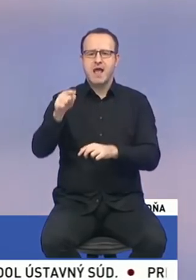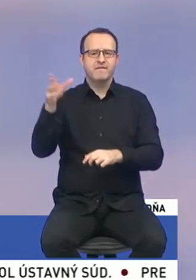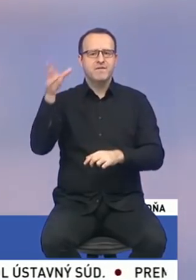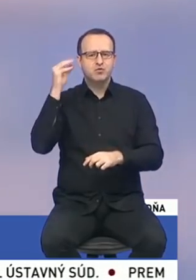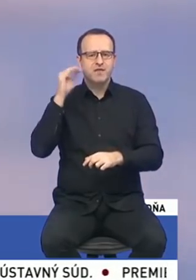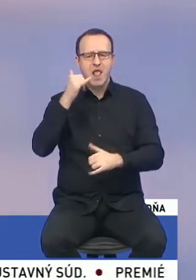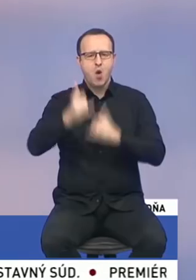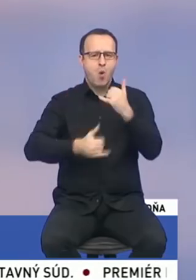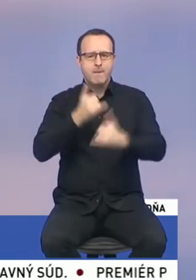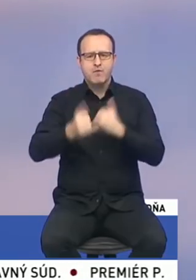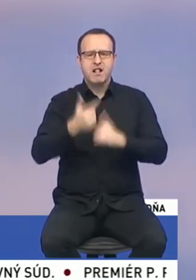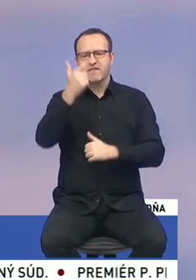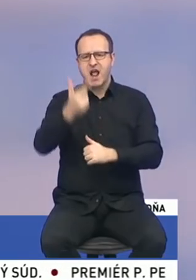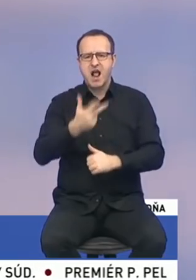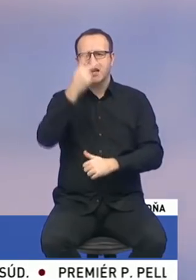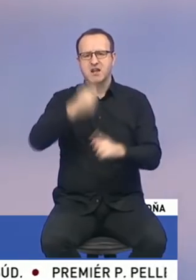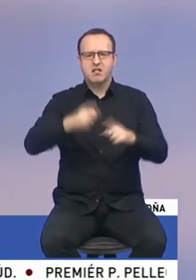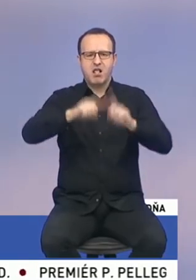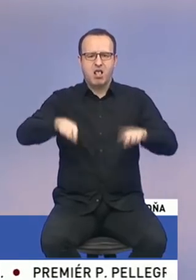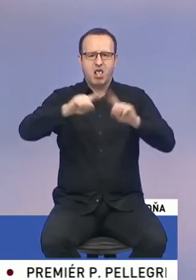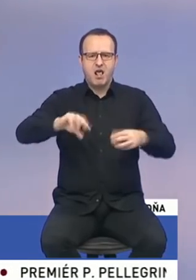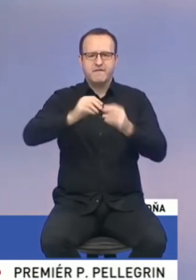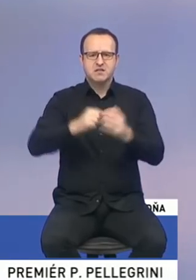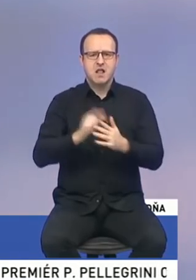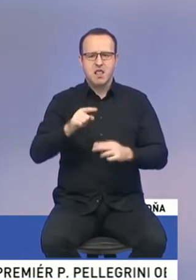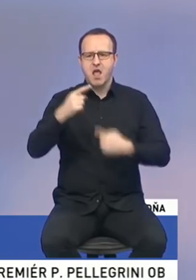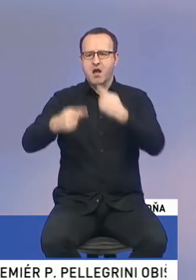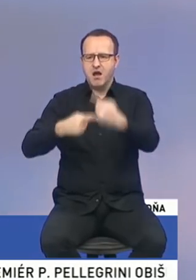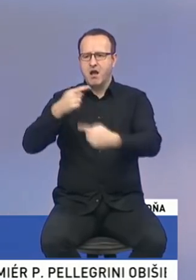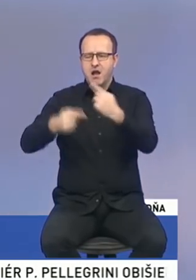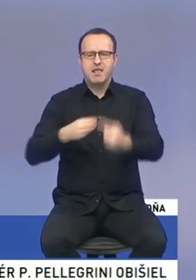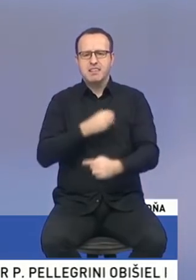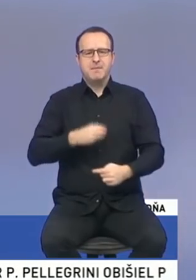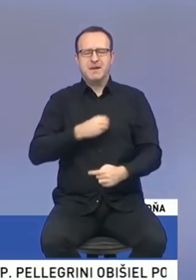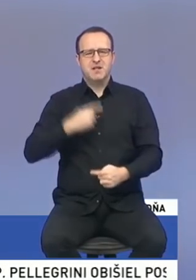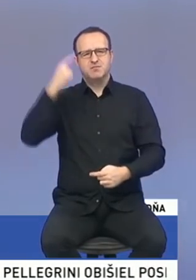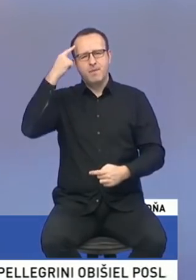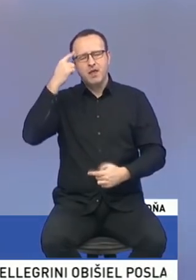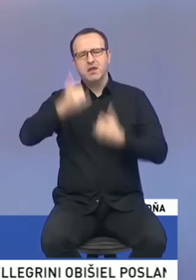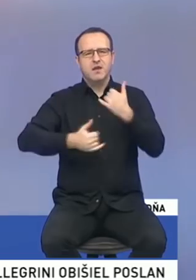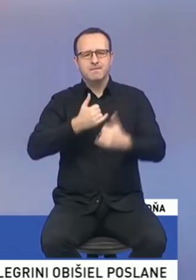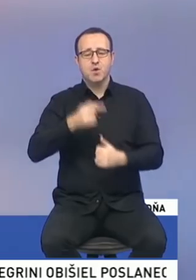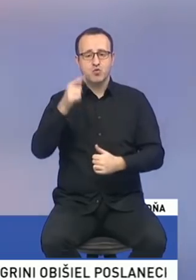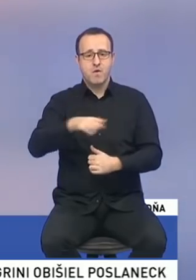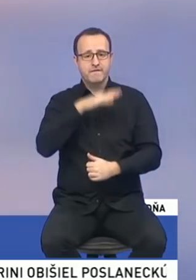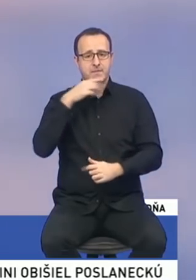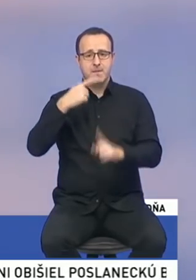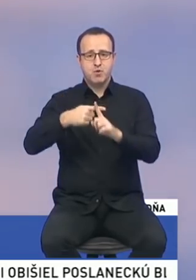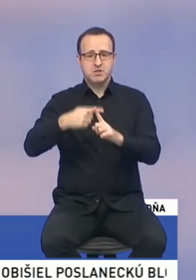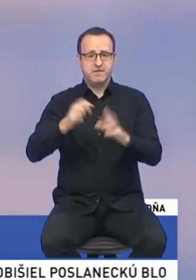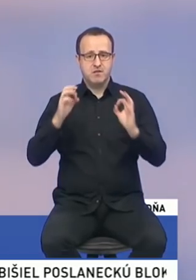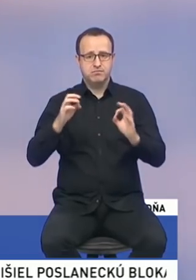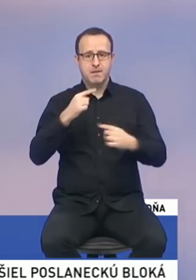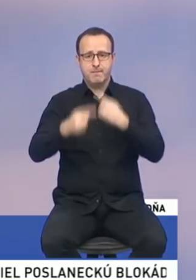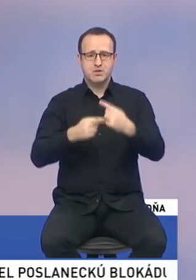neopakoval dva alebo trikrát týzty veci. To znamená, aby sa nevracal k tým nepríjemným spomienkam a to malo tiež veľmi pozitívny efekt v